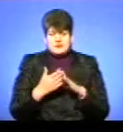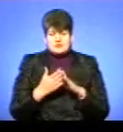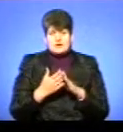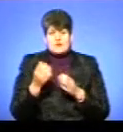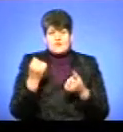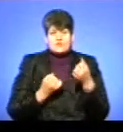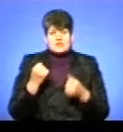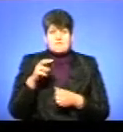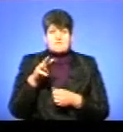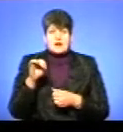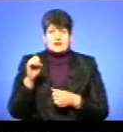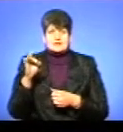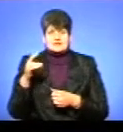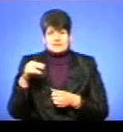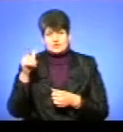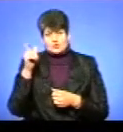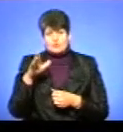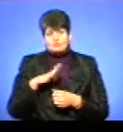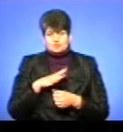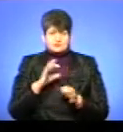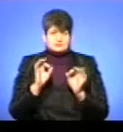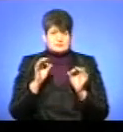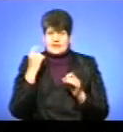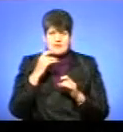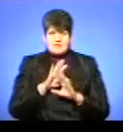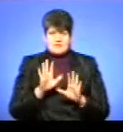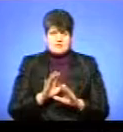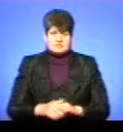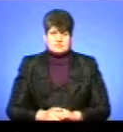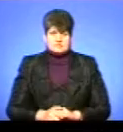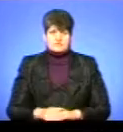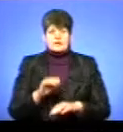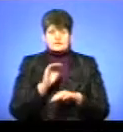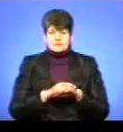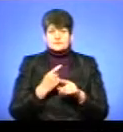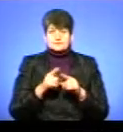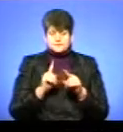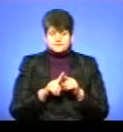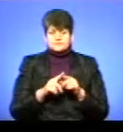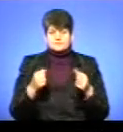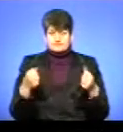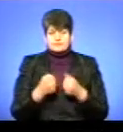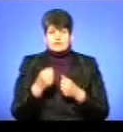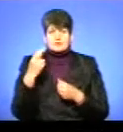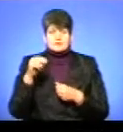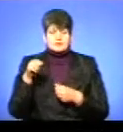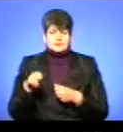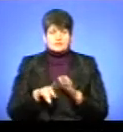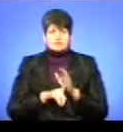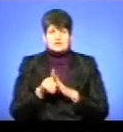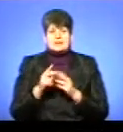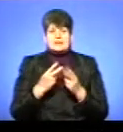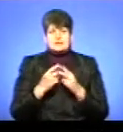автомобіля «Мерседес» з Чорткова був тверезий. За фактом дорожньо-транспортної пригоди розпочали